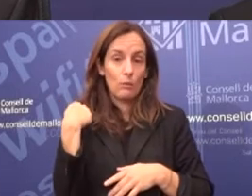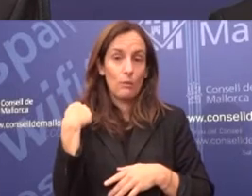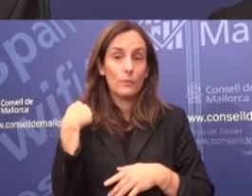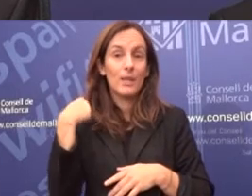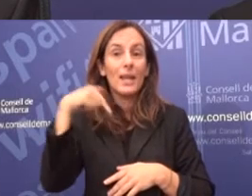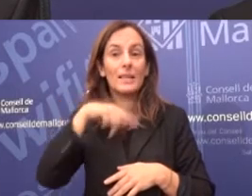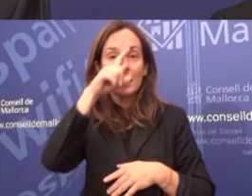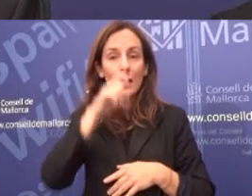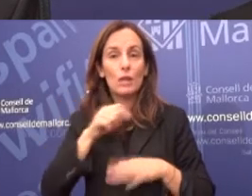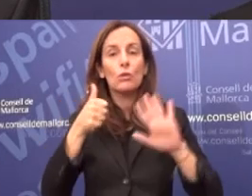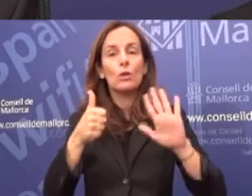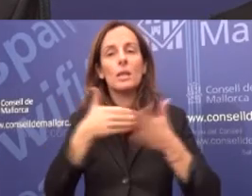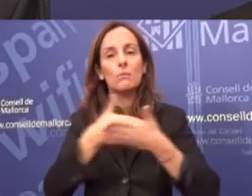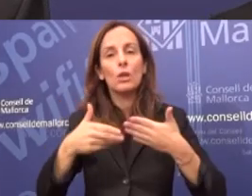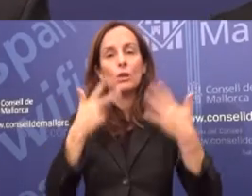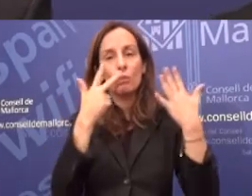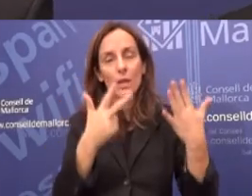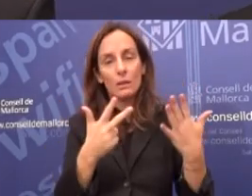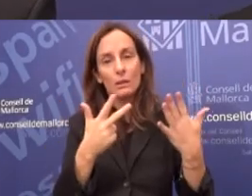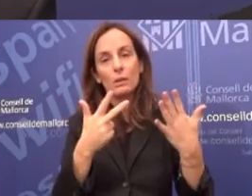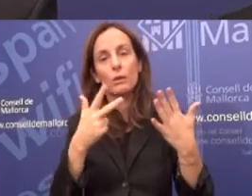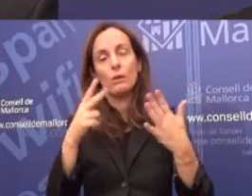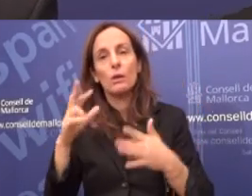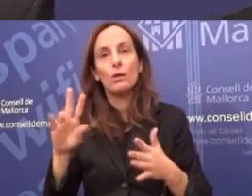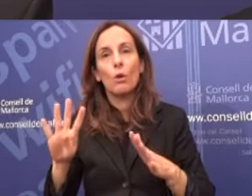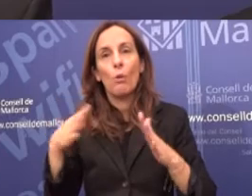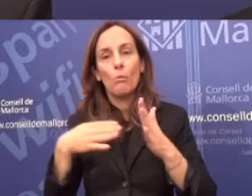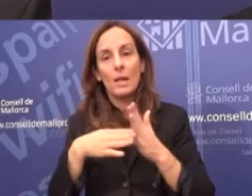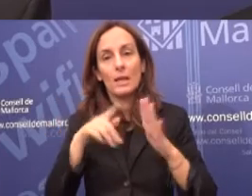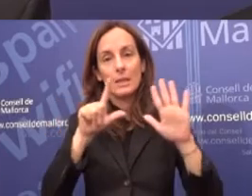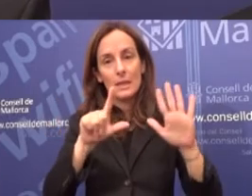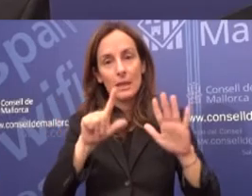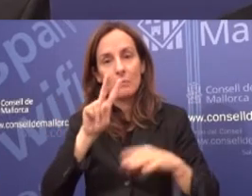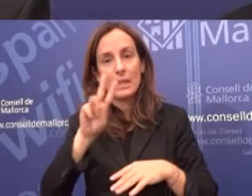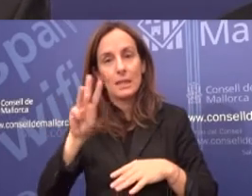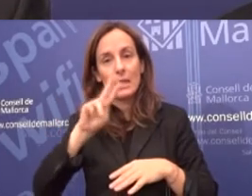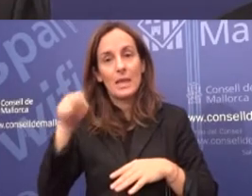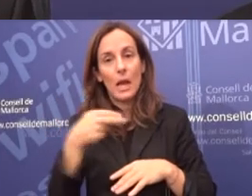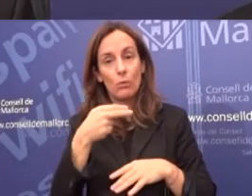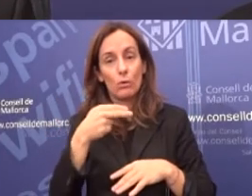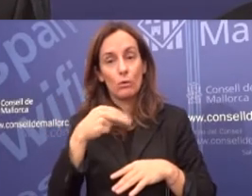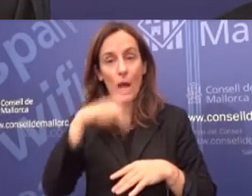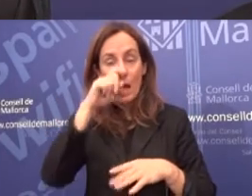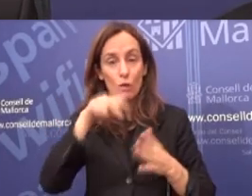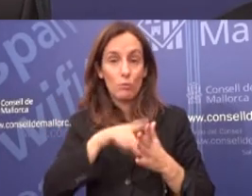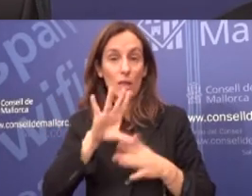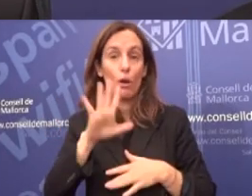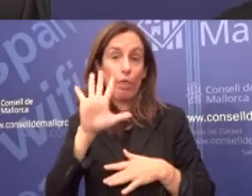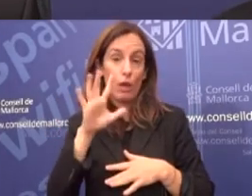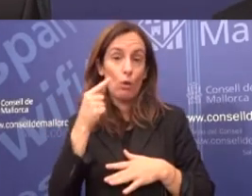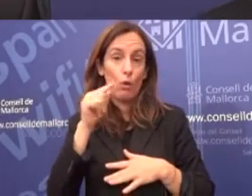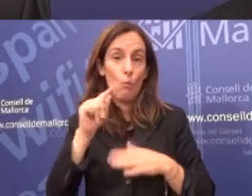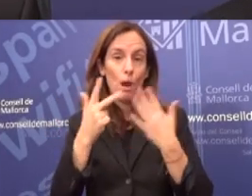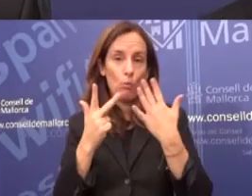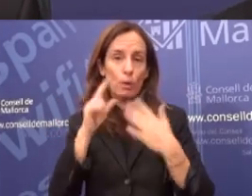2014 a 6.089.327 euros de 2015, és aquest increment d'un 5